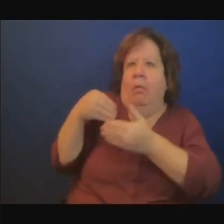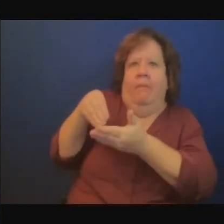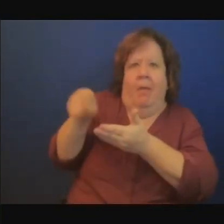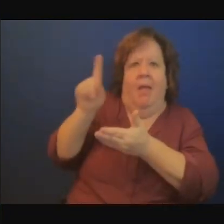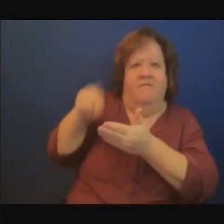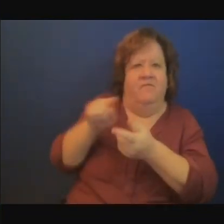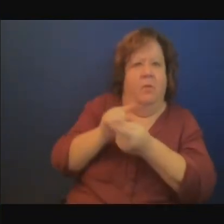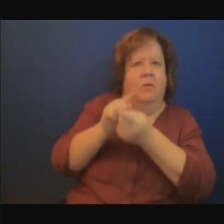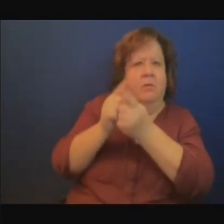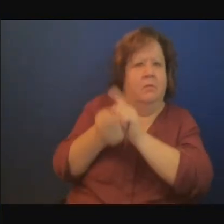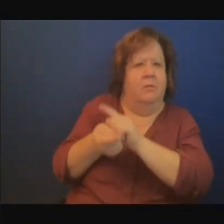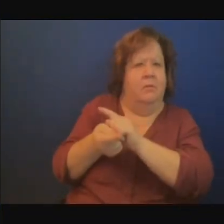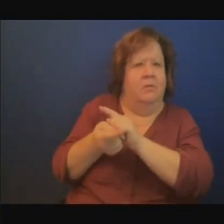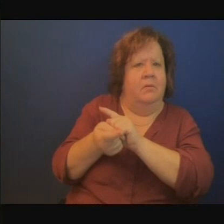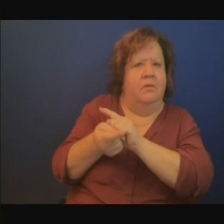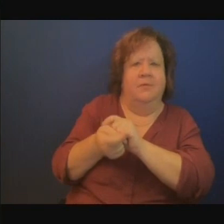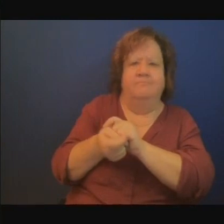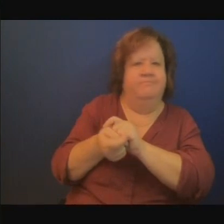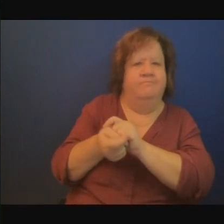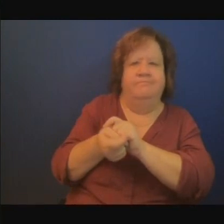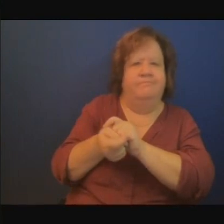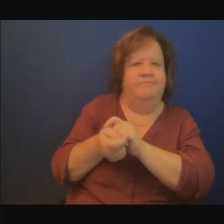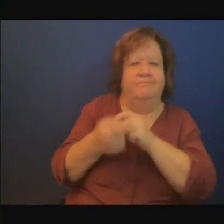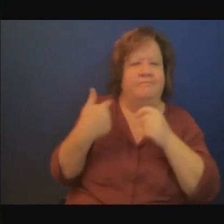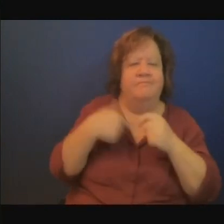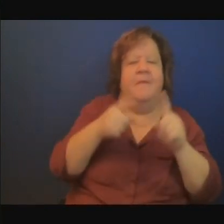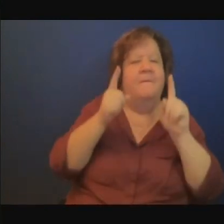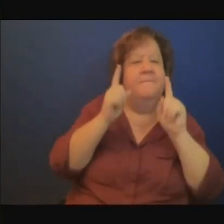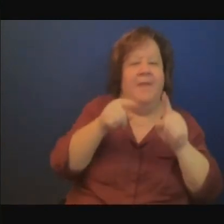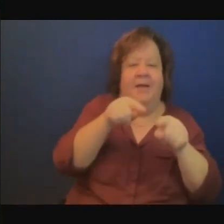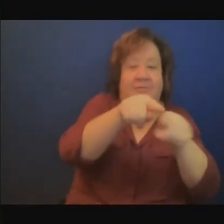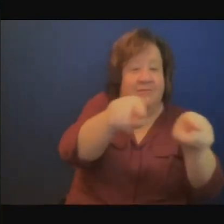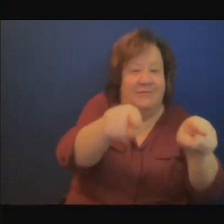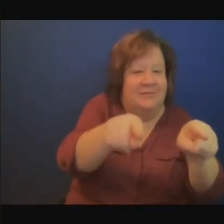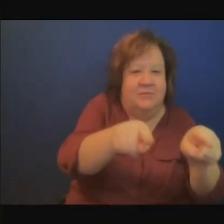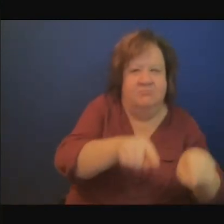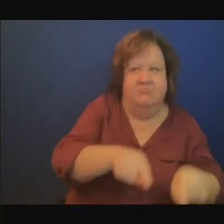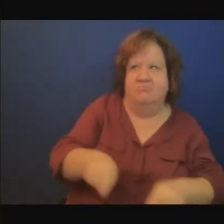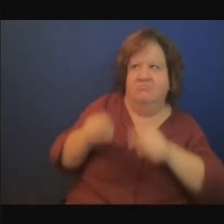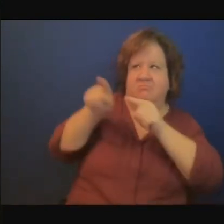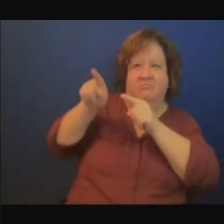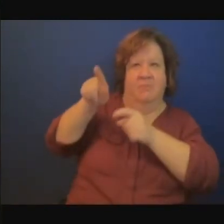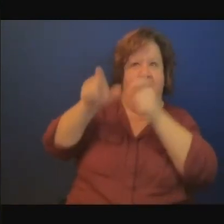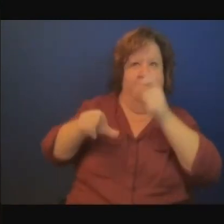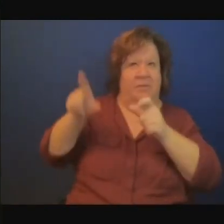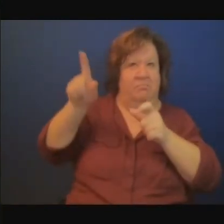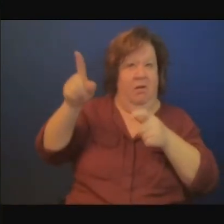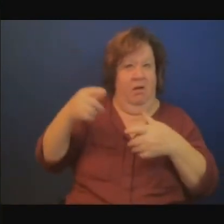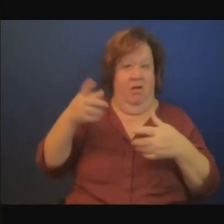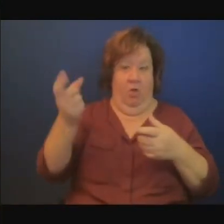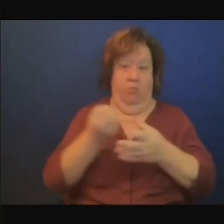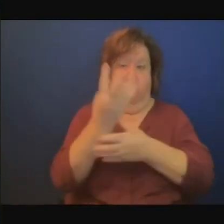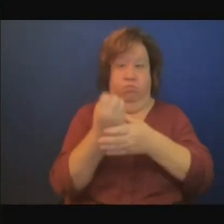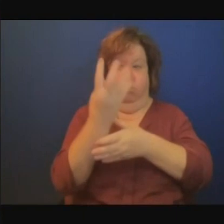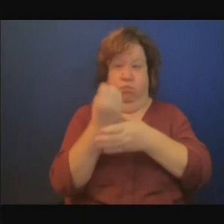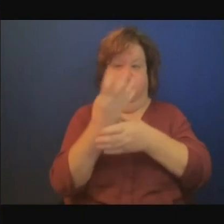dégager de l'argent pour qu'on puisse utiliser cet argent pour faire deux choses premièrement financer